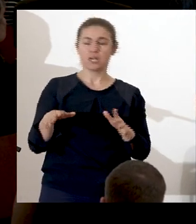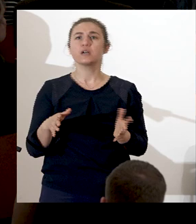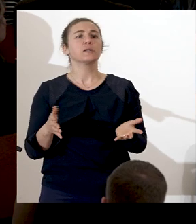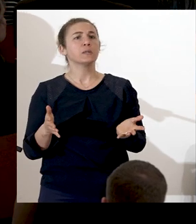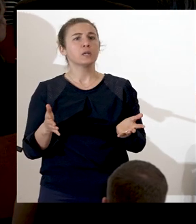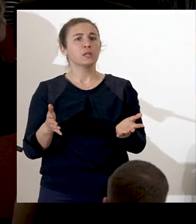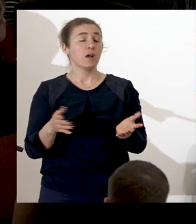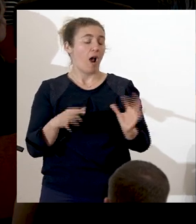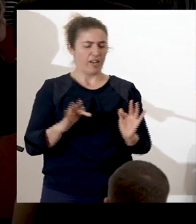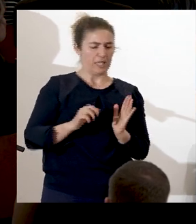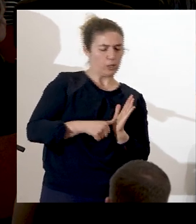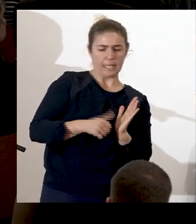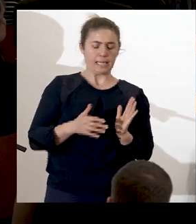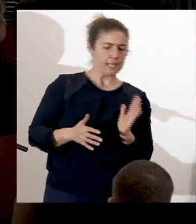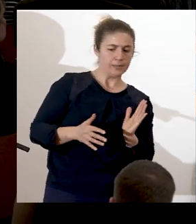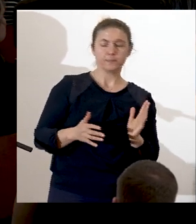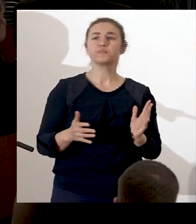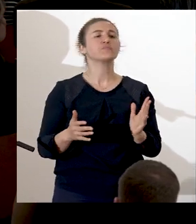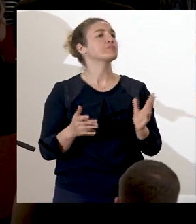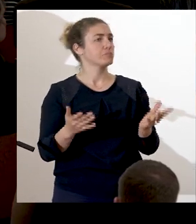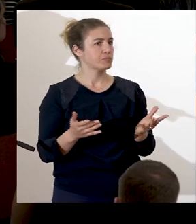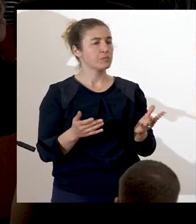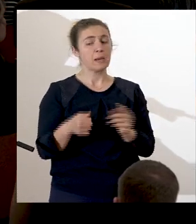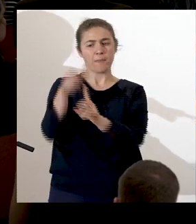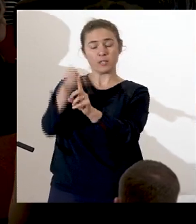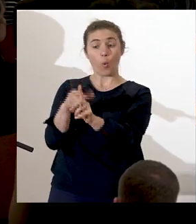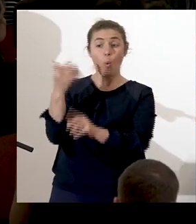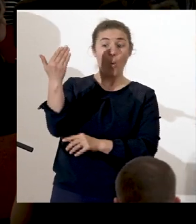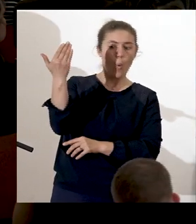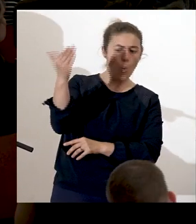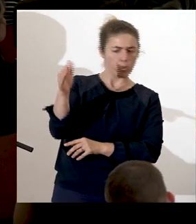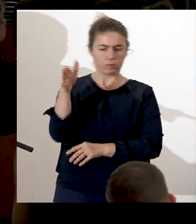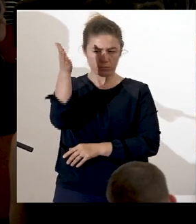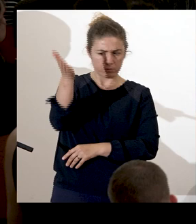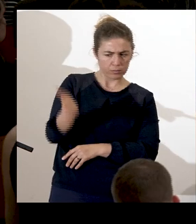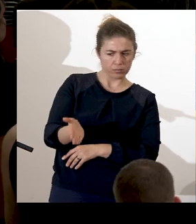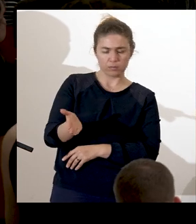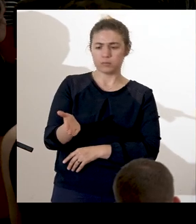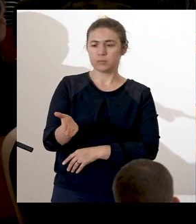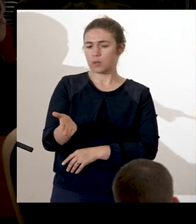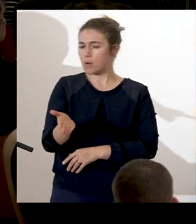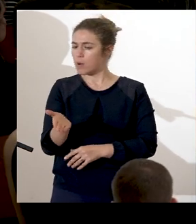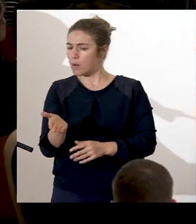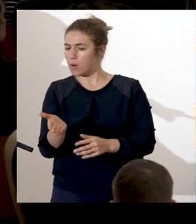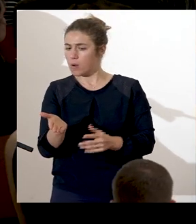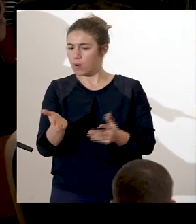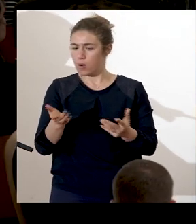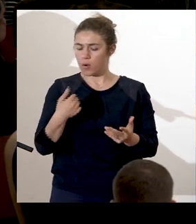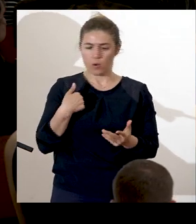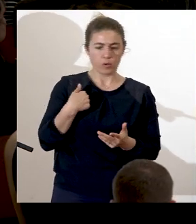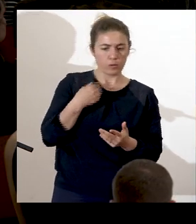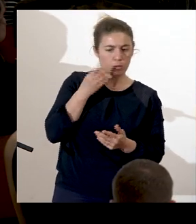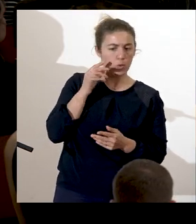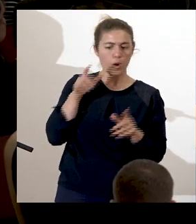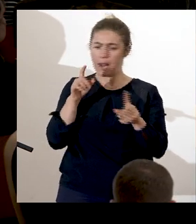à l'identité. La qualité essentielle de l'autre implique à cet effet les éléments naturels perçus